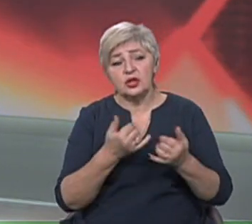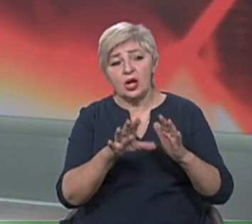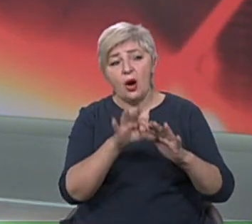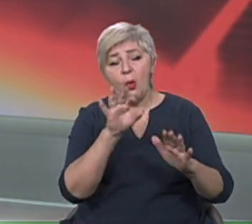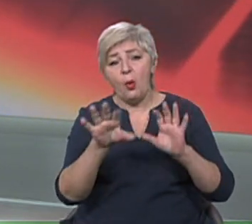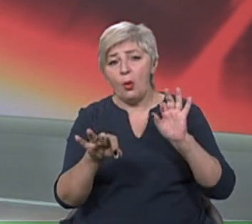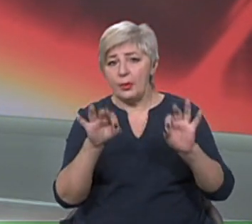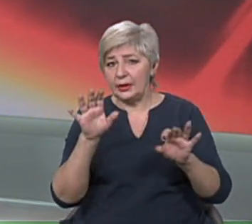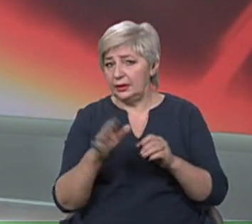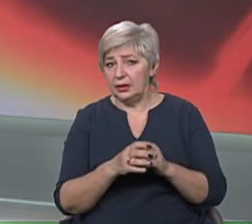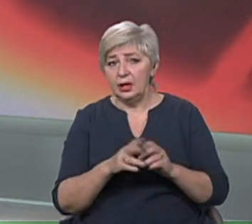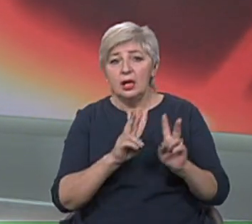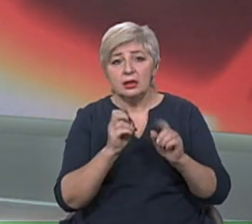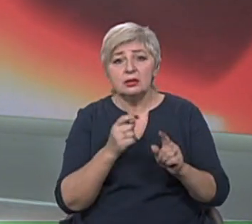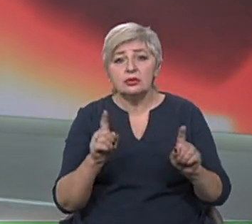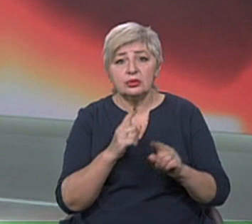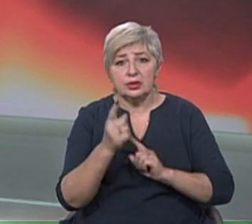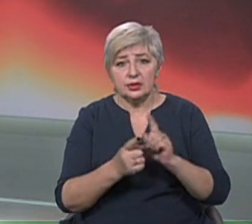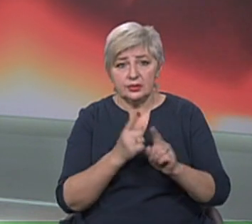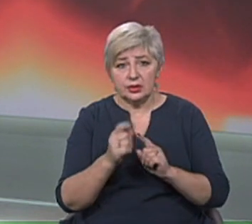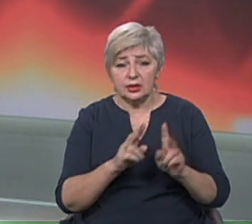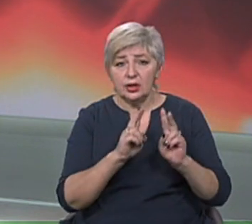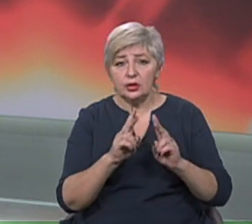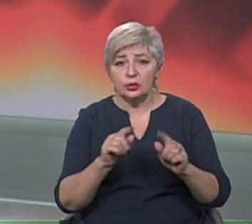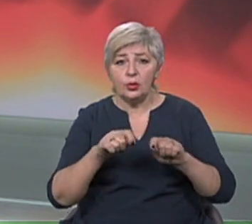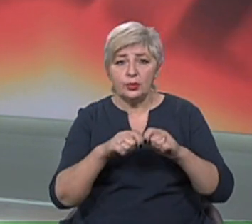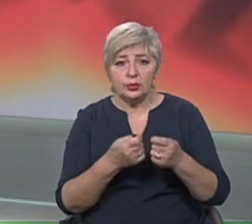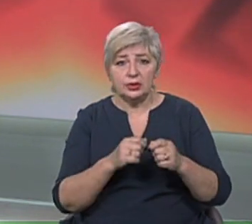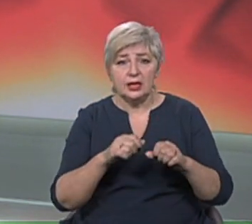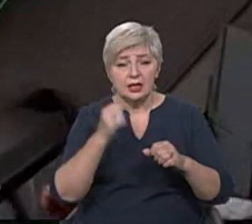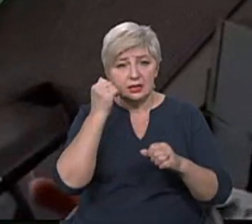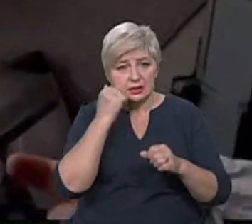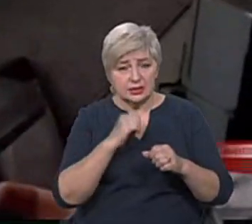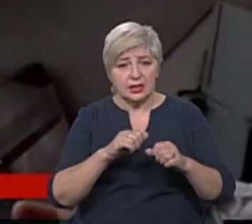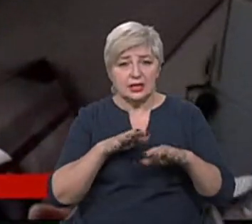що треба змінити і хто проти ламати старі схеми? Дивіться у сюжеті.